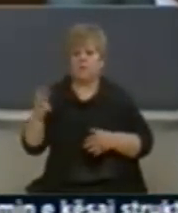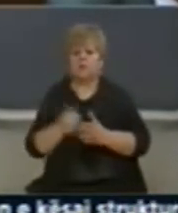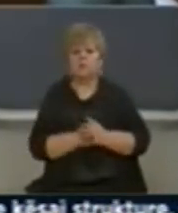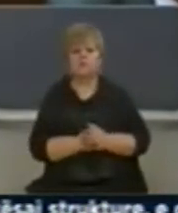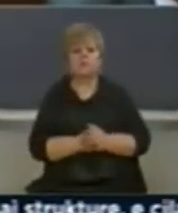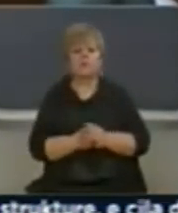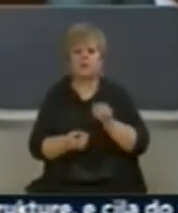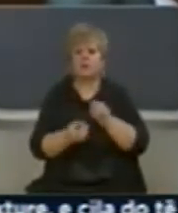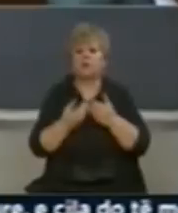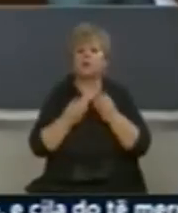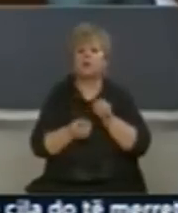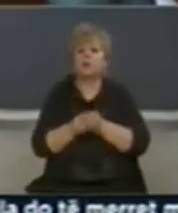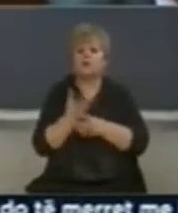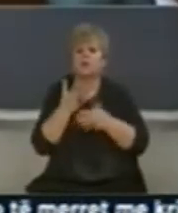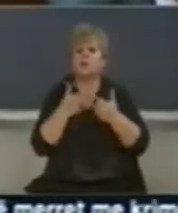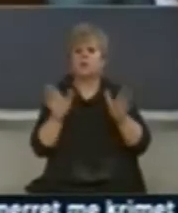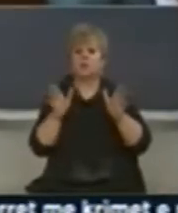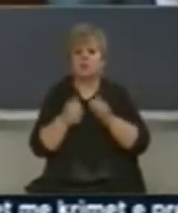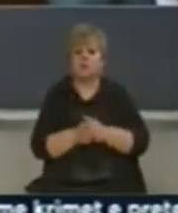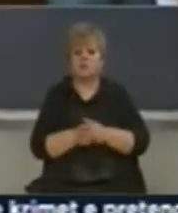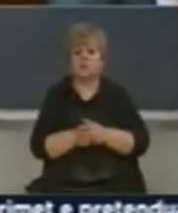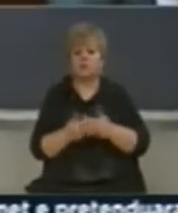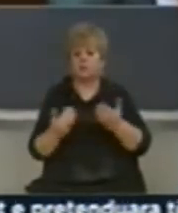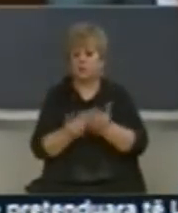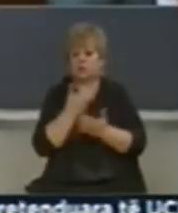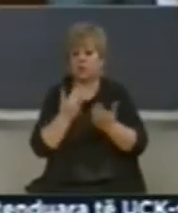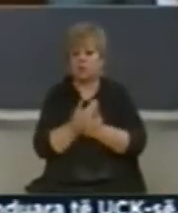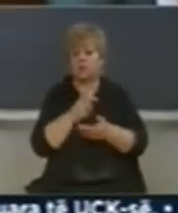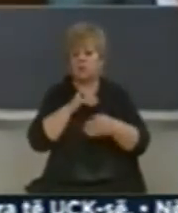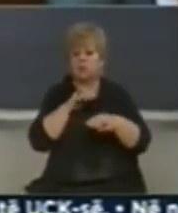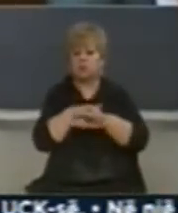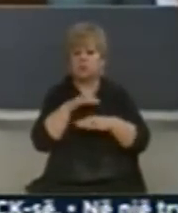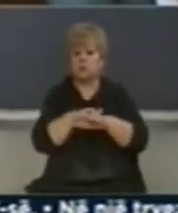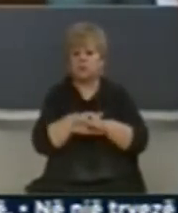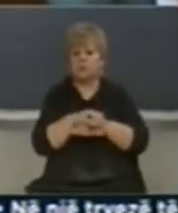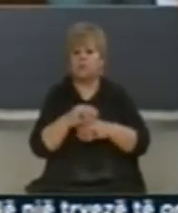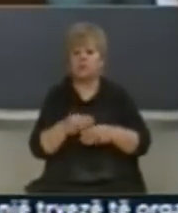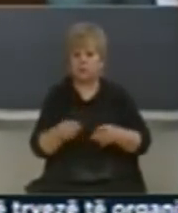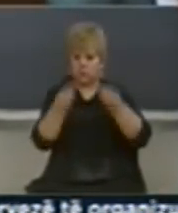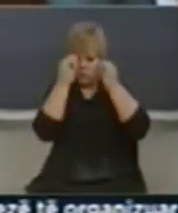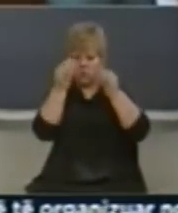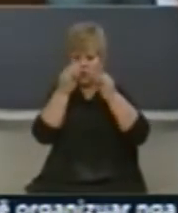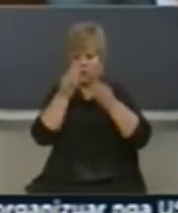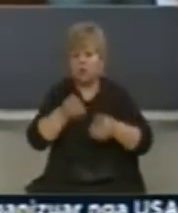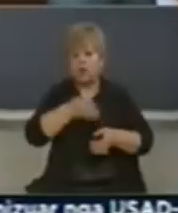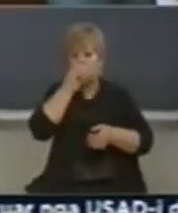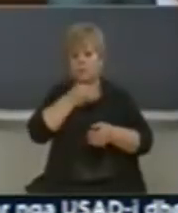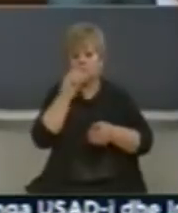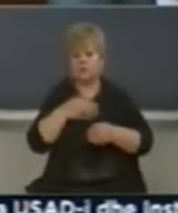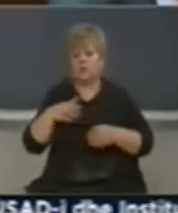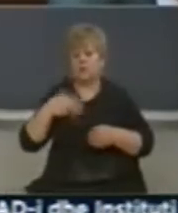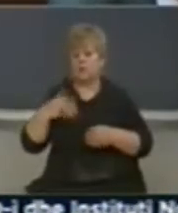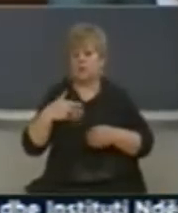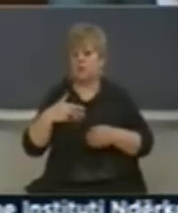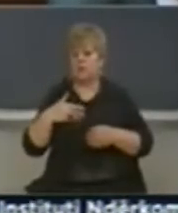kryoar sisteme dhe aplikacionet të reja që do të shërbe një vetëm për avancimin një orive të të rinjëve për ashtu